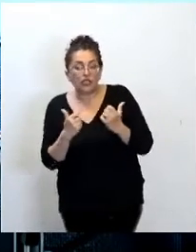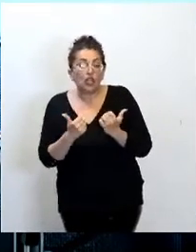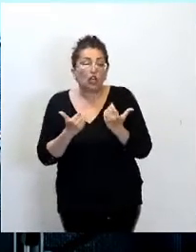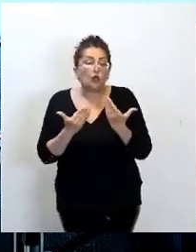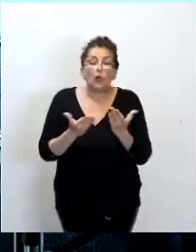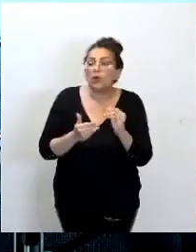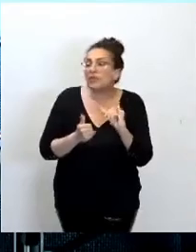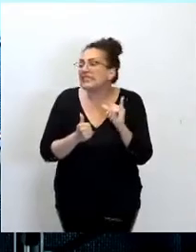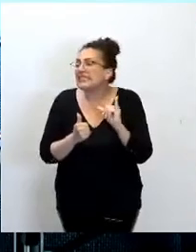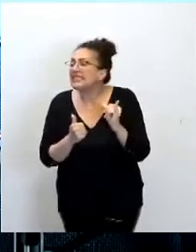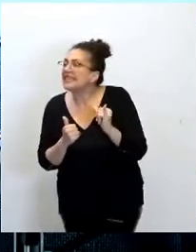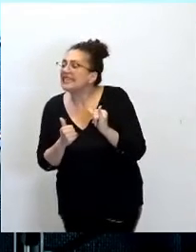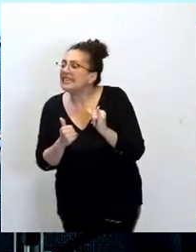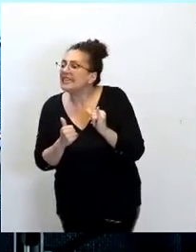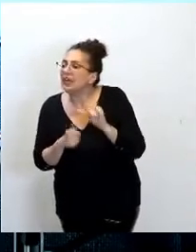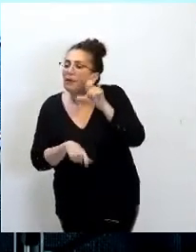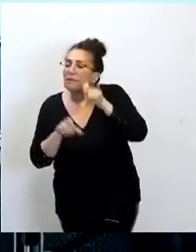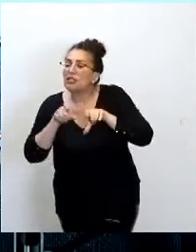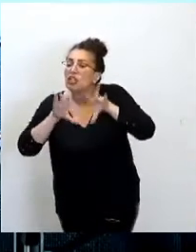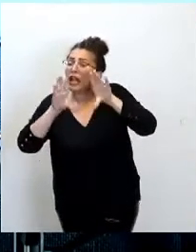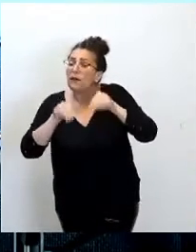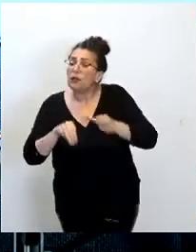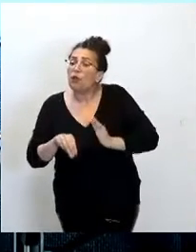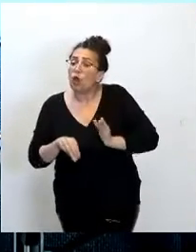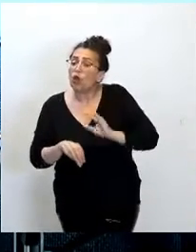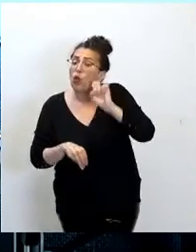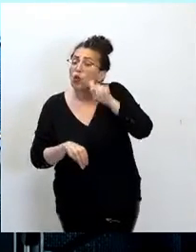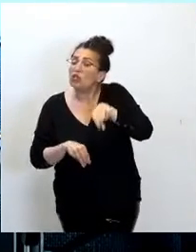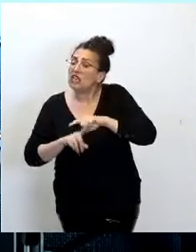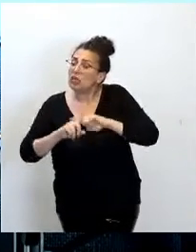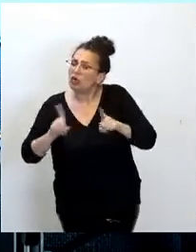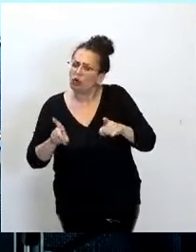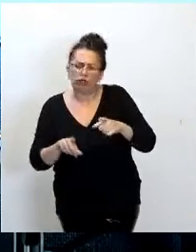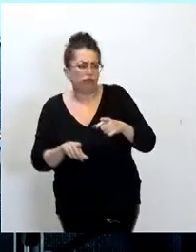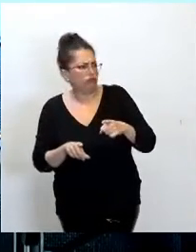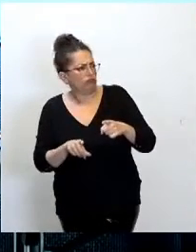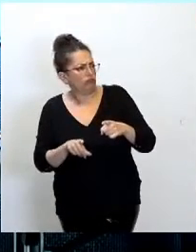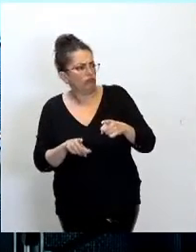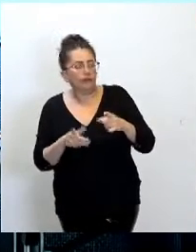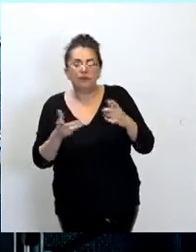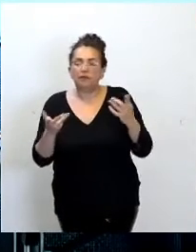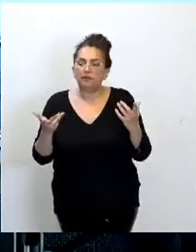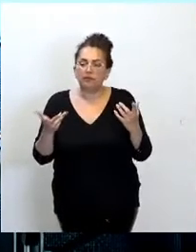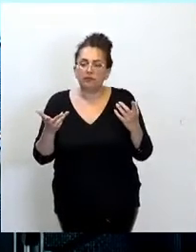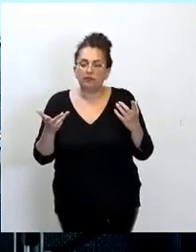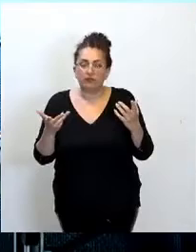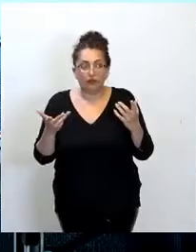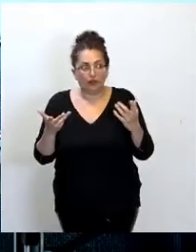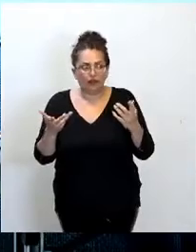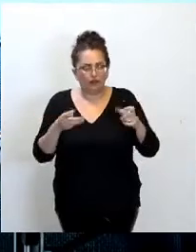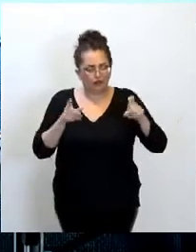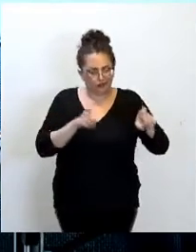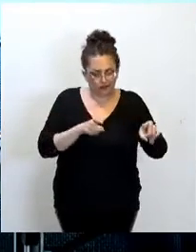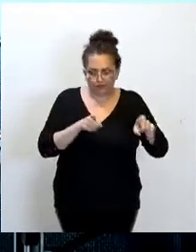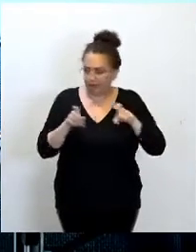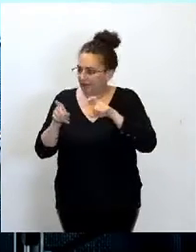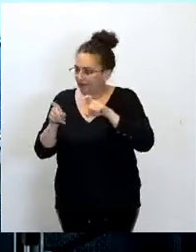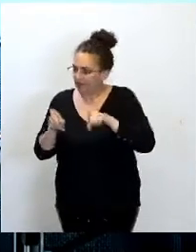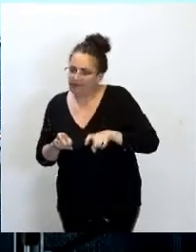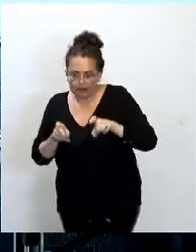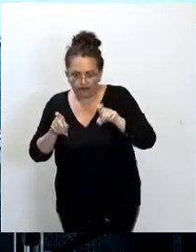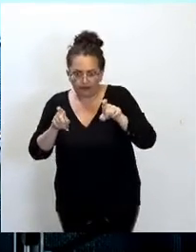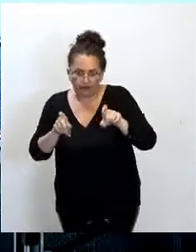-résidents à Bordeaux. Et comme pour, j'ai envie de dire, réduire encore plus les chances des citoyens